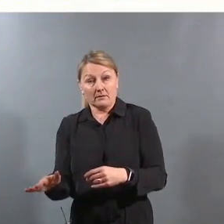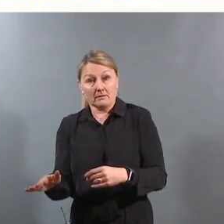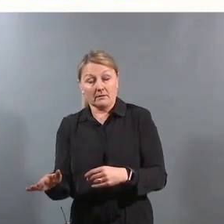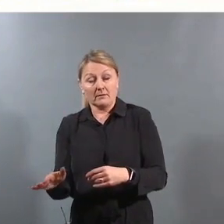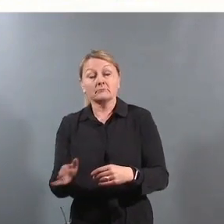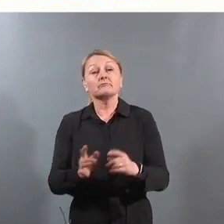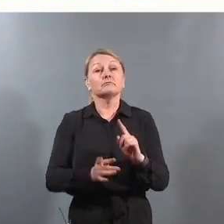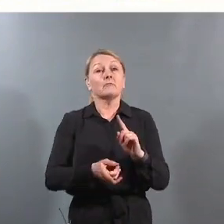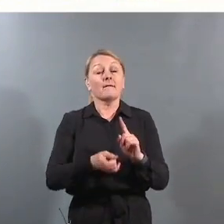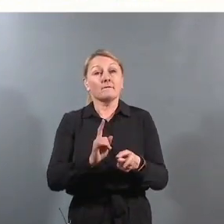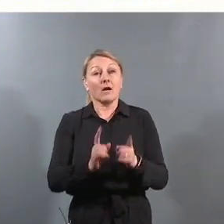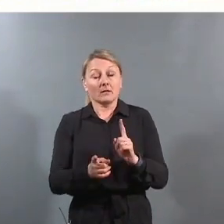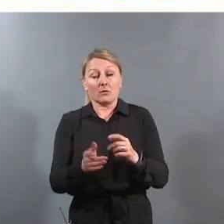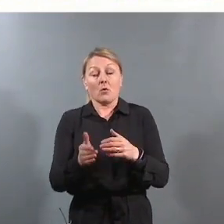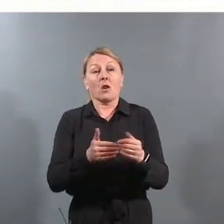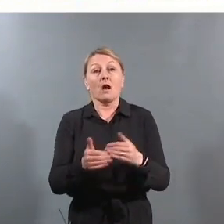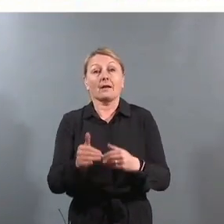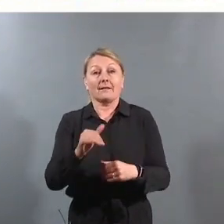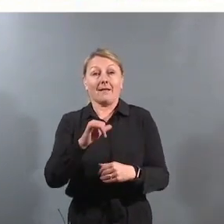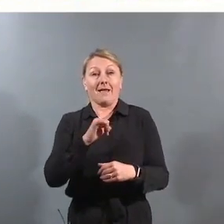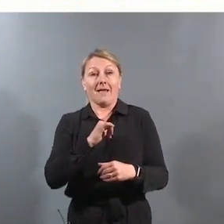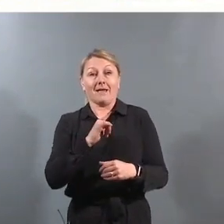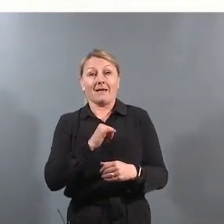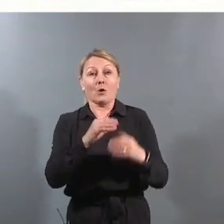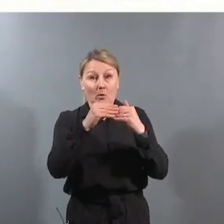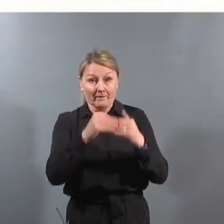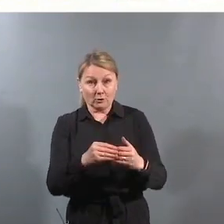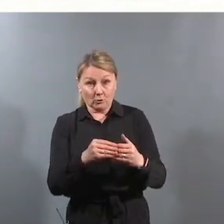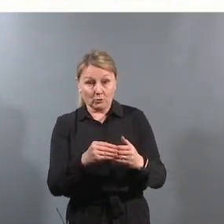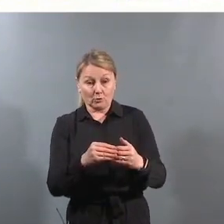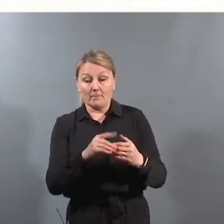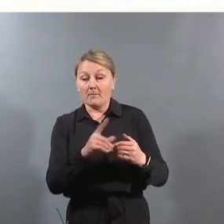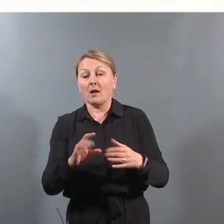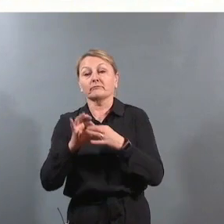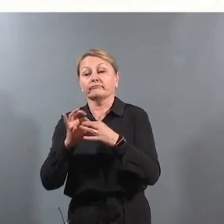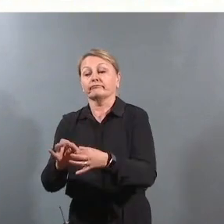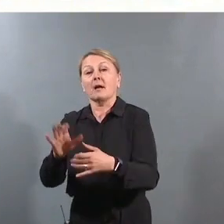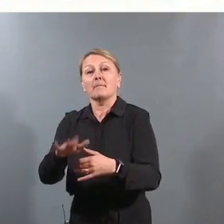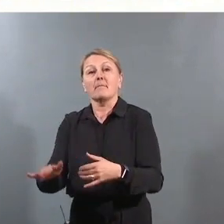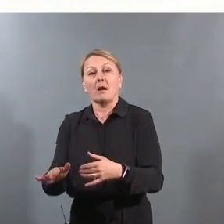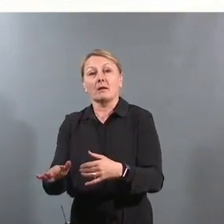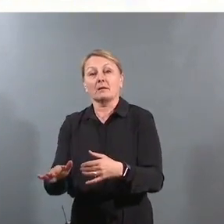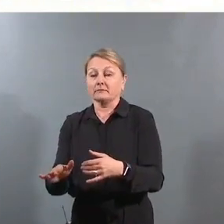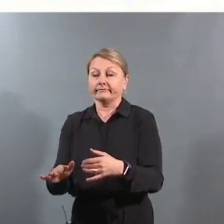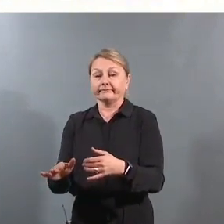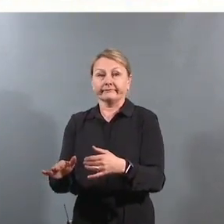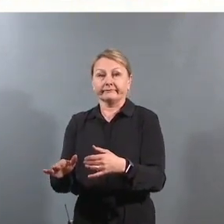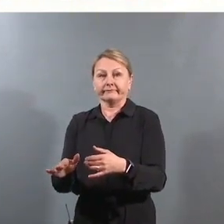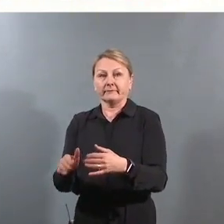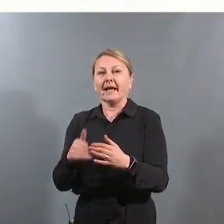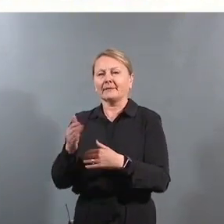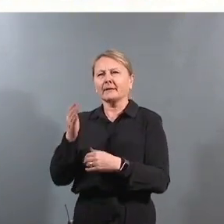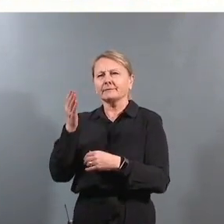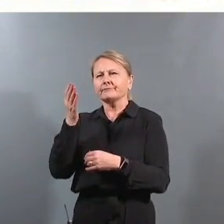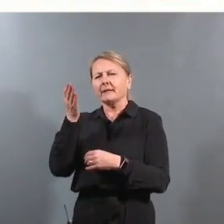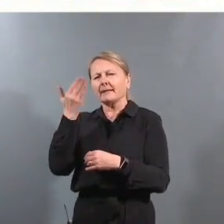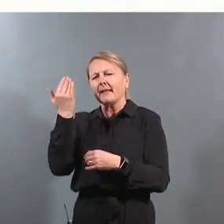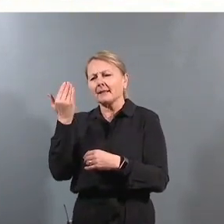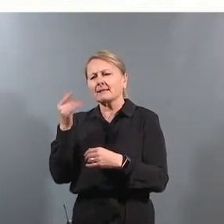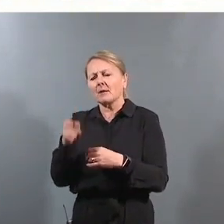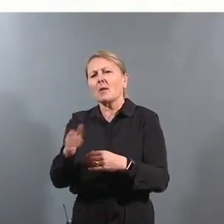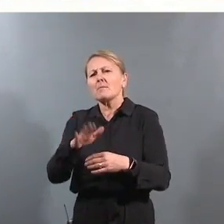har man da valgt å lage en egen konvensjon som bare gjelder barn under en erkjennelse, eller etter en erkjennelse om at barn